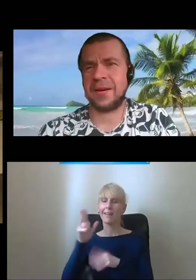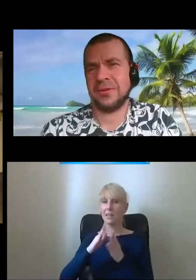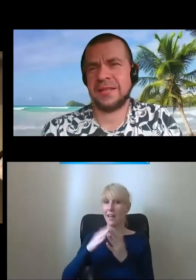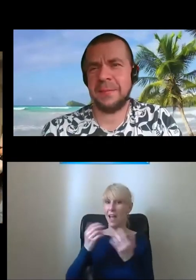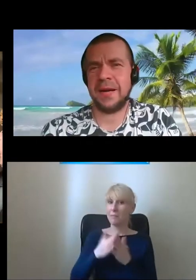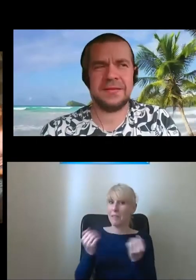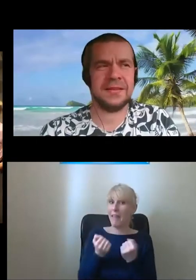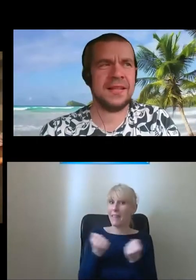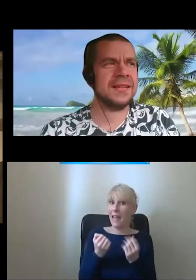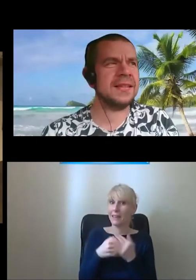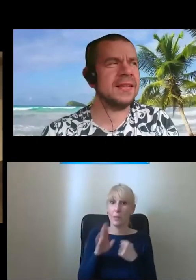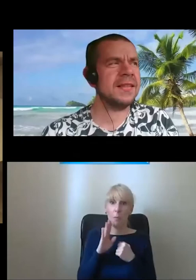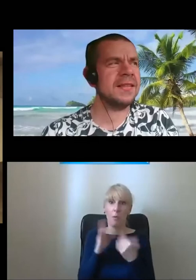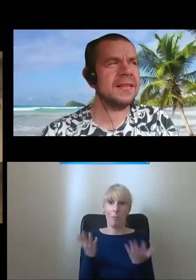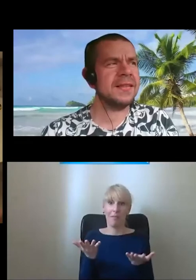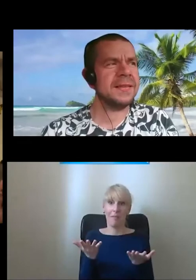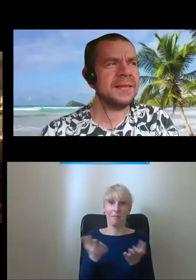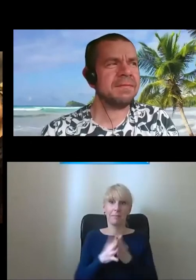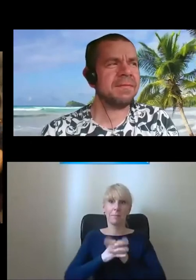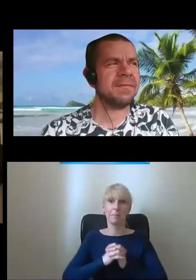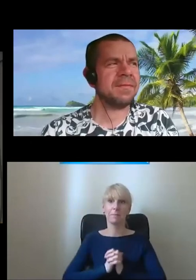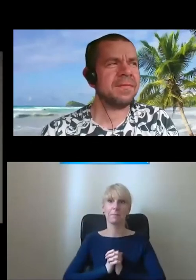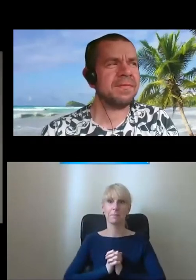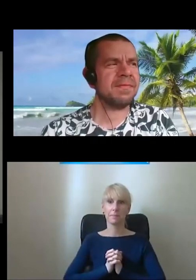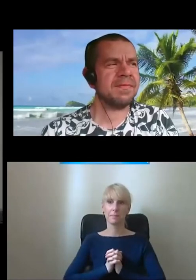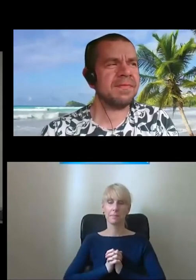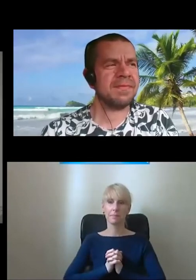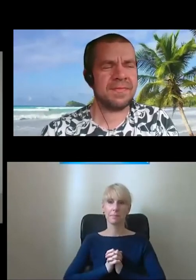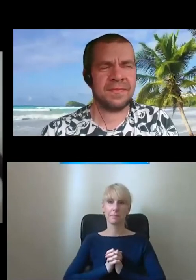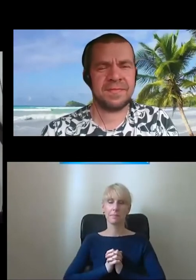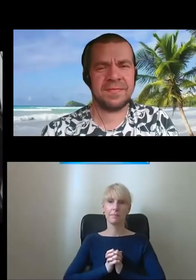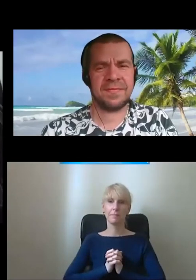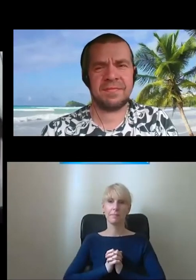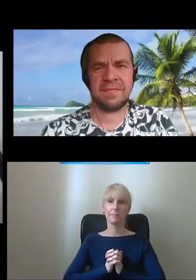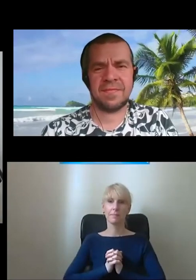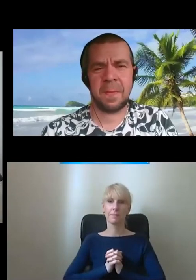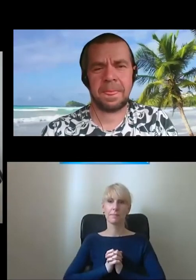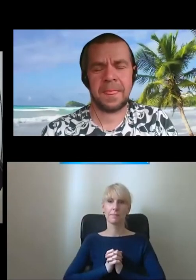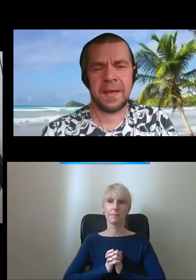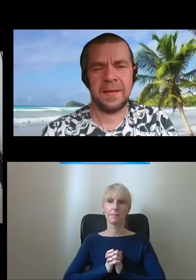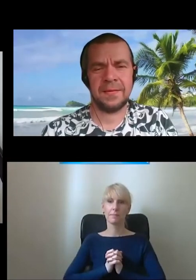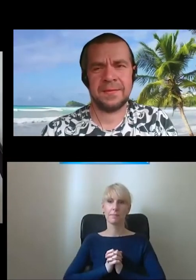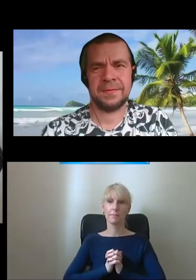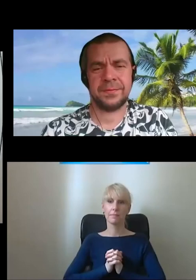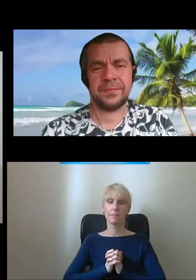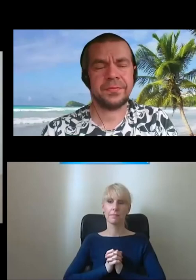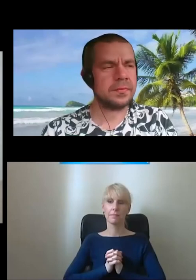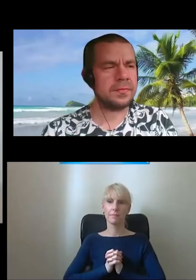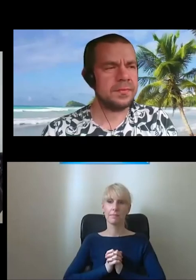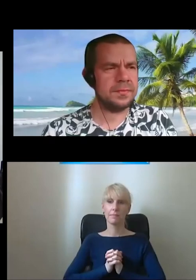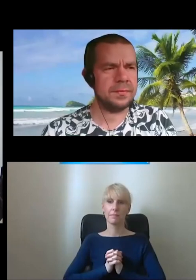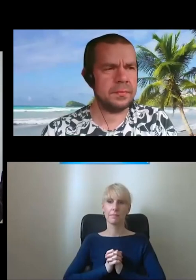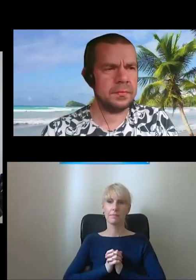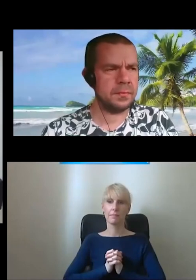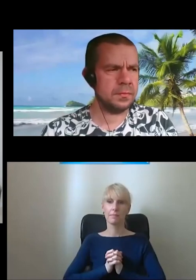Luna Parku, no tak naprawdę, tak? Panuje nad sytuacją. by ten, niej nie wyskoczył. Szazonny, zawsze wyskoczony.